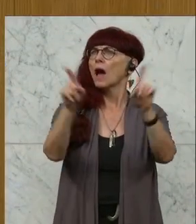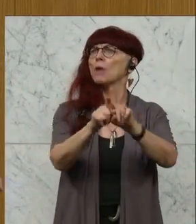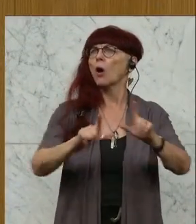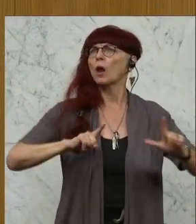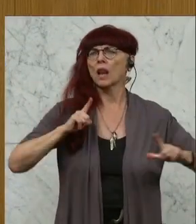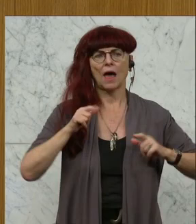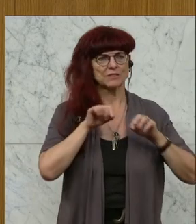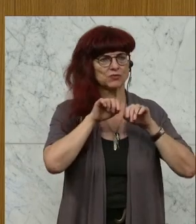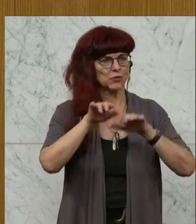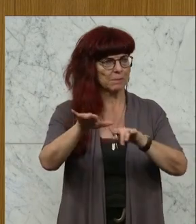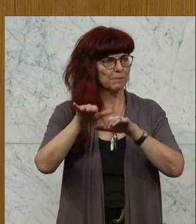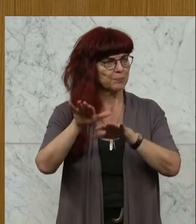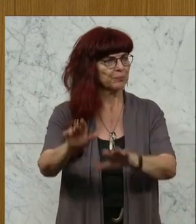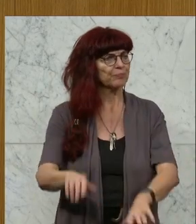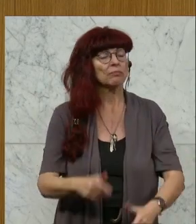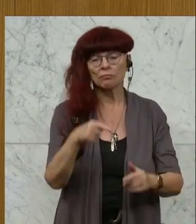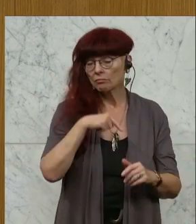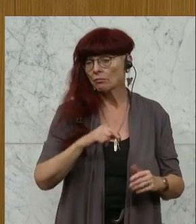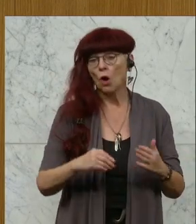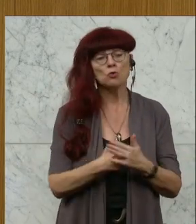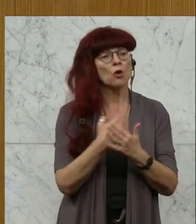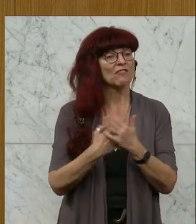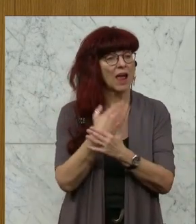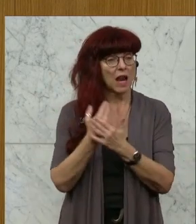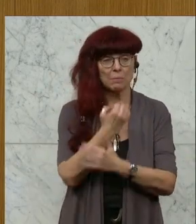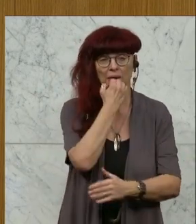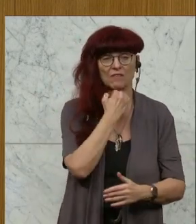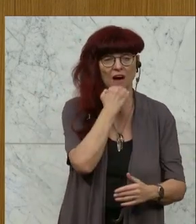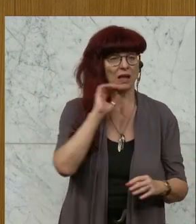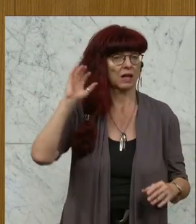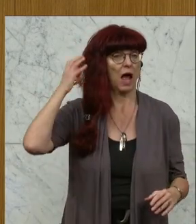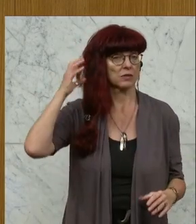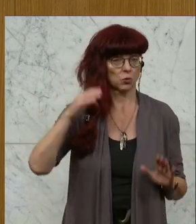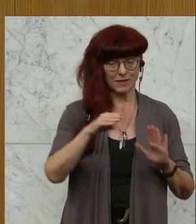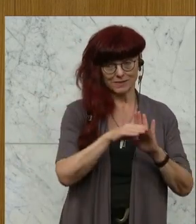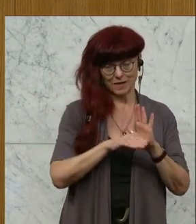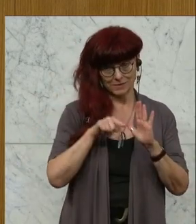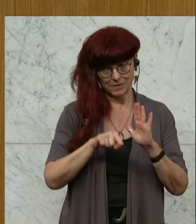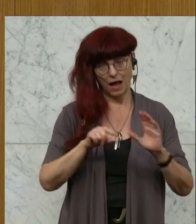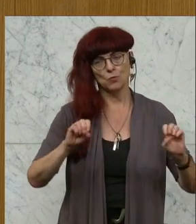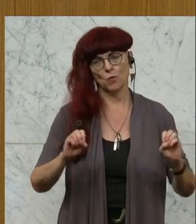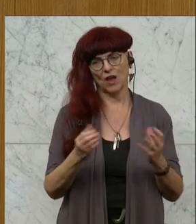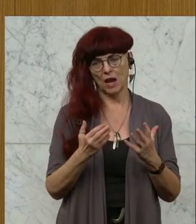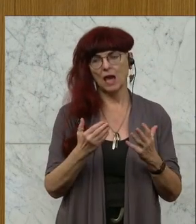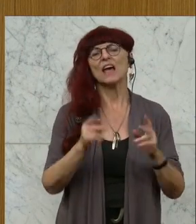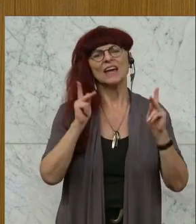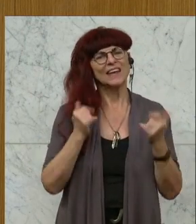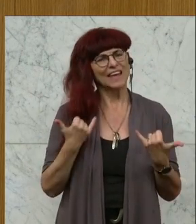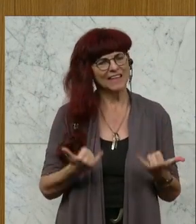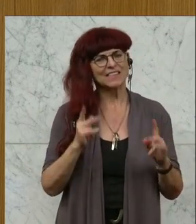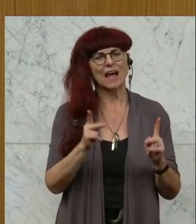Die vorliegende Novelle zum Privatradio-Gesetz gibt mir die Möglichkeit, ein wenig historisch